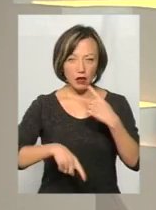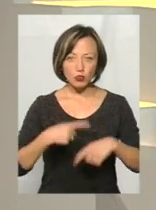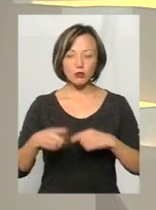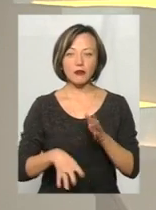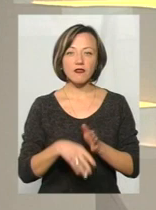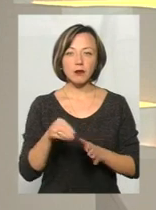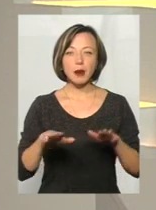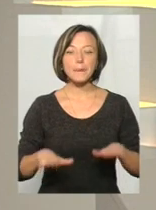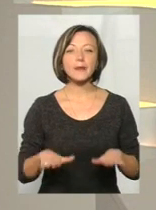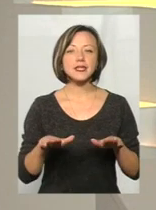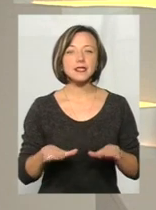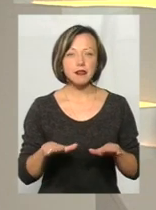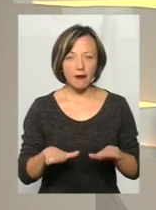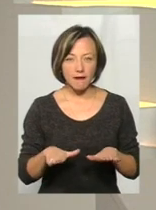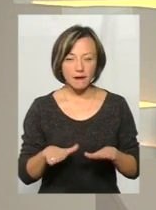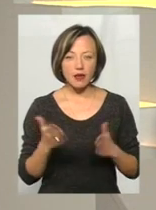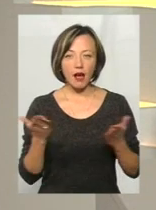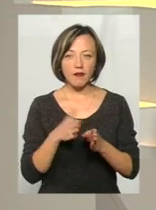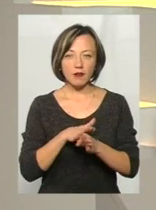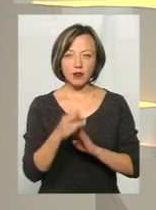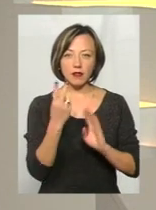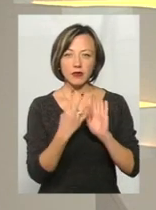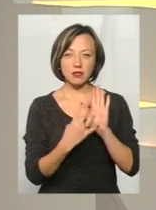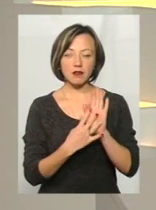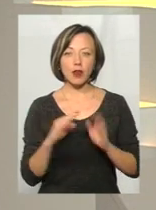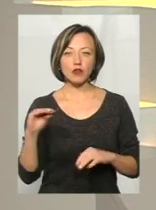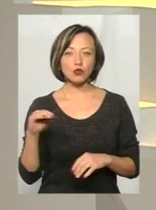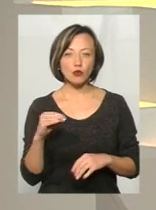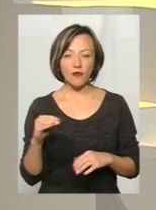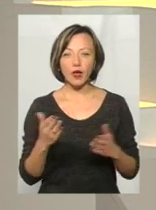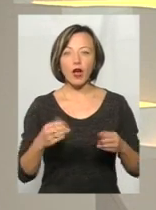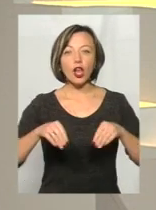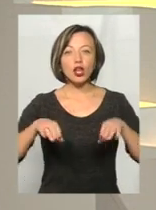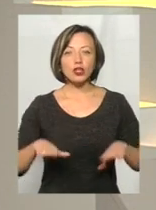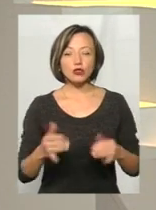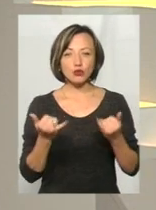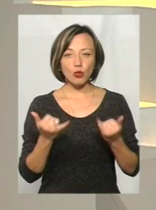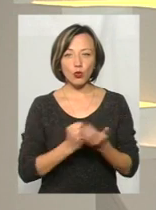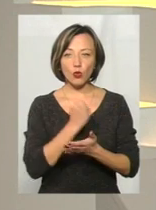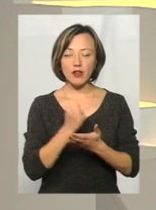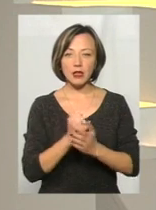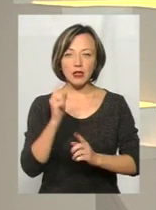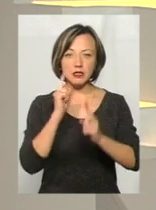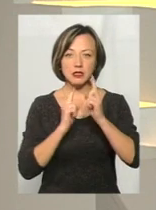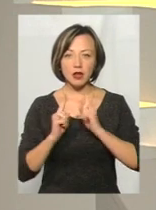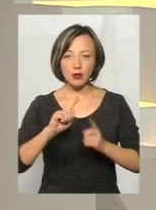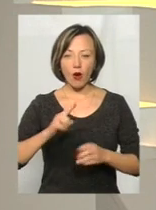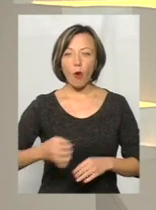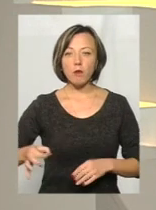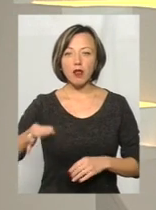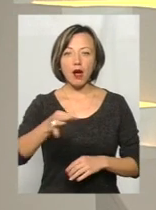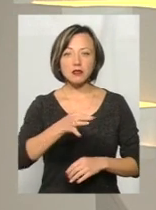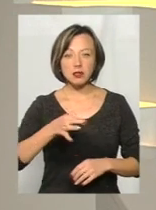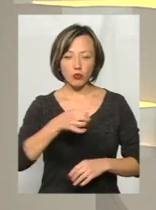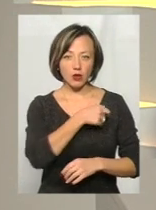місцеві вибори, які відбудуться 29 жовтня. Яке рішення сьогодні ухвалила сесія Хмельницької обласної ради,